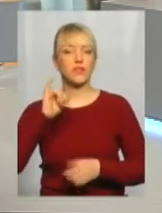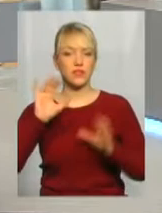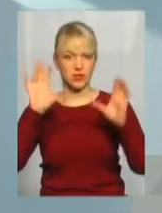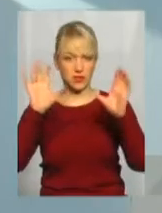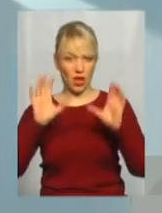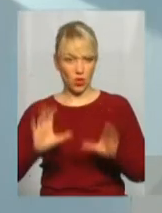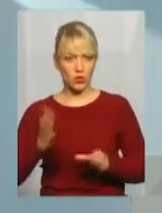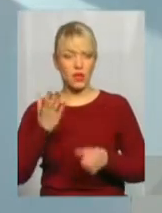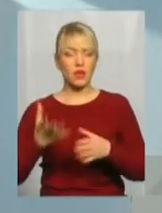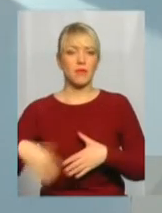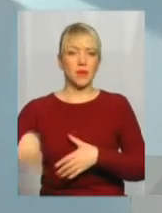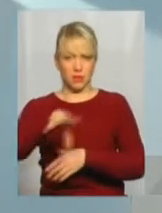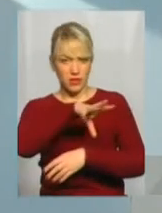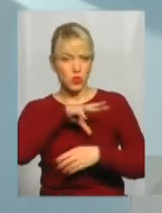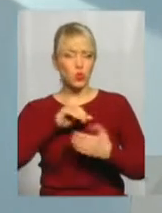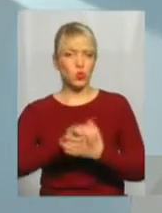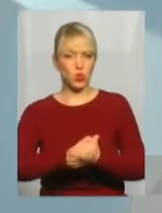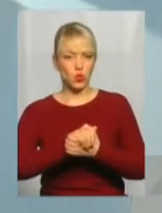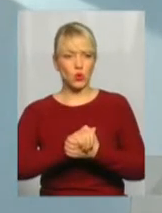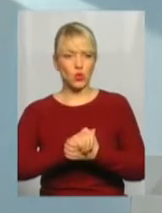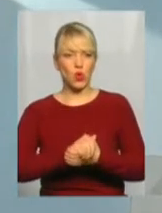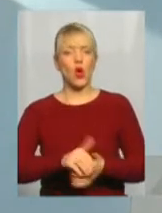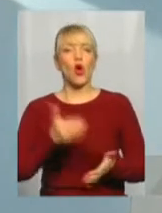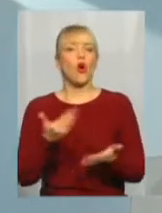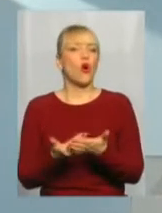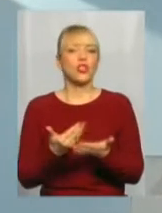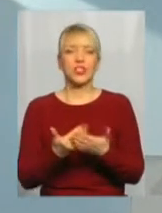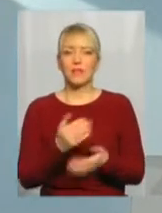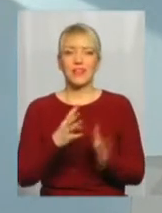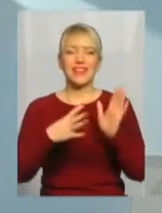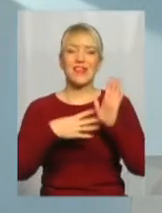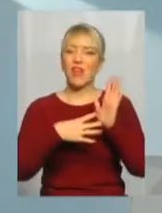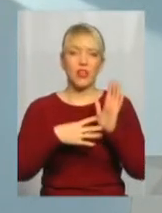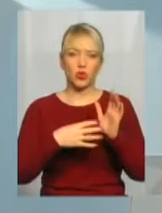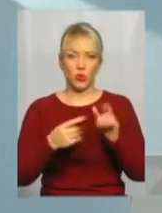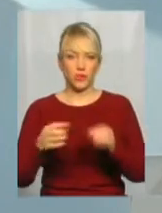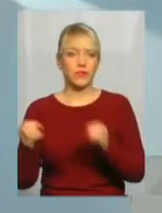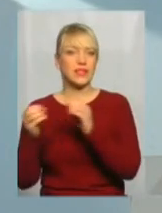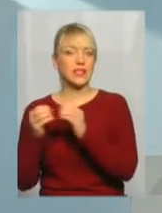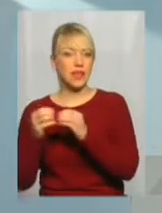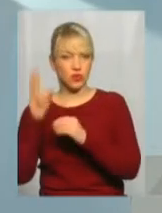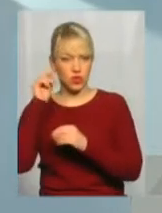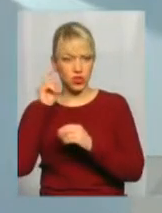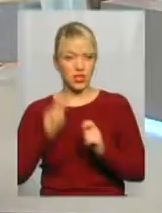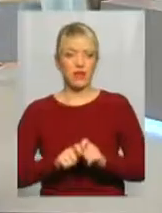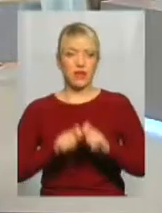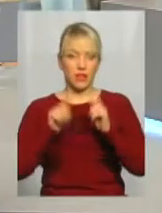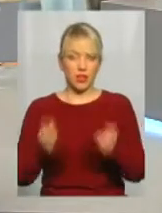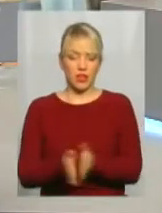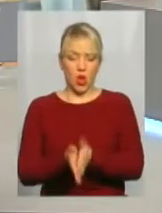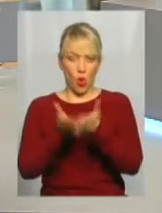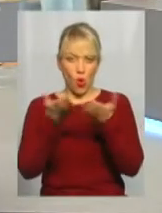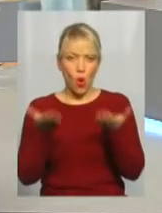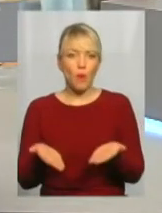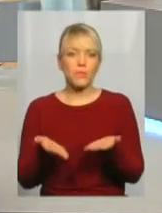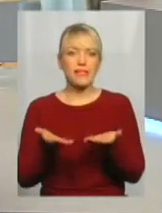дружно, хором, хоча б 9-10 числа відкривали Кобзар в